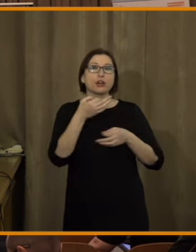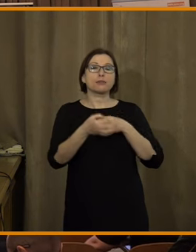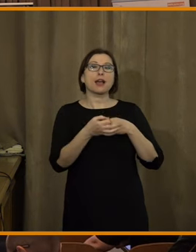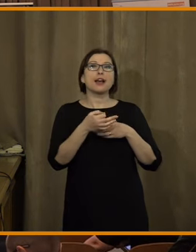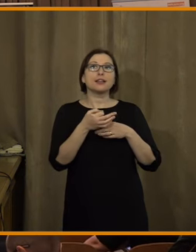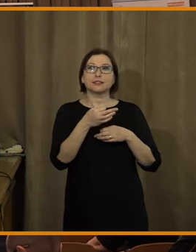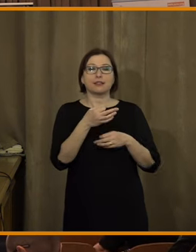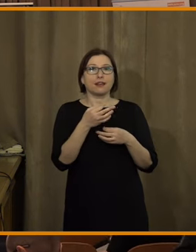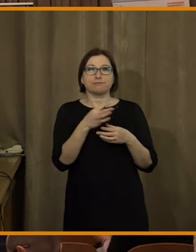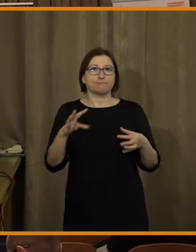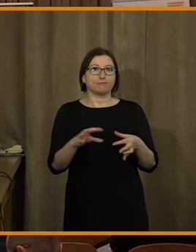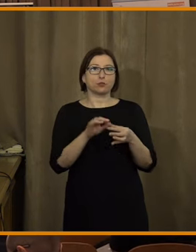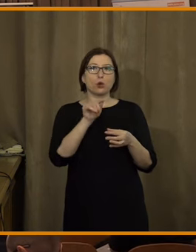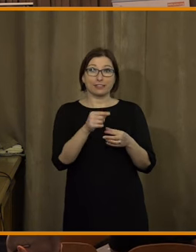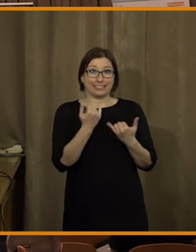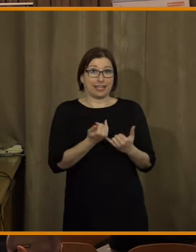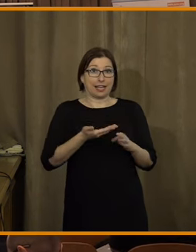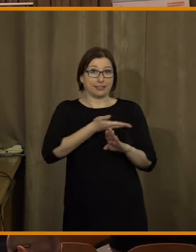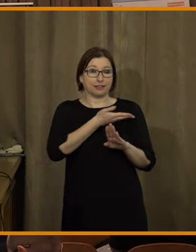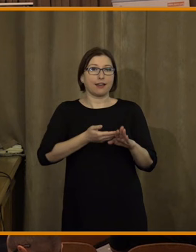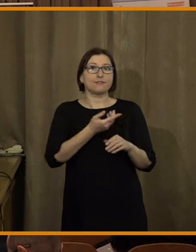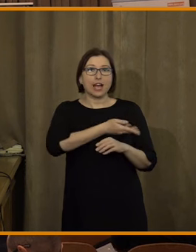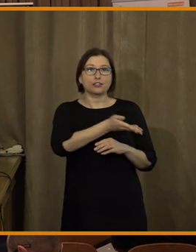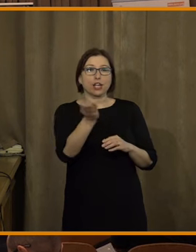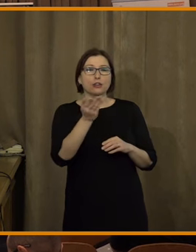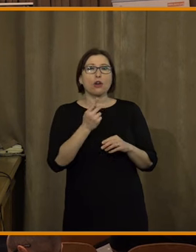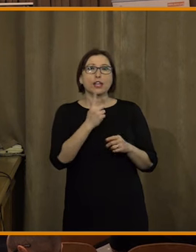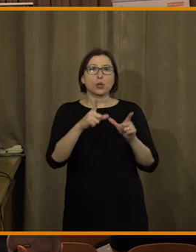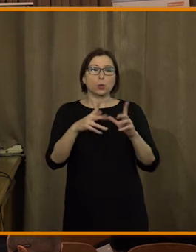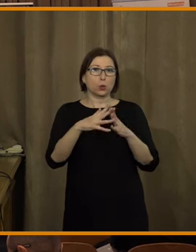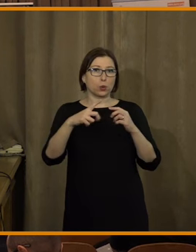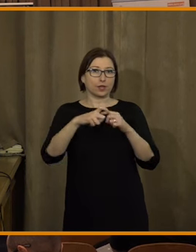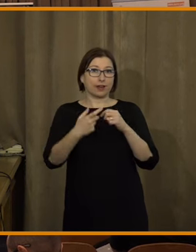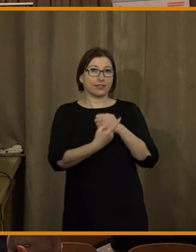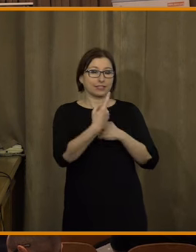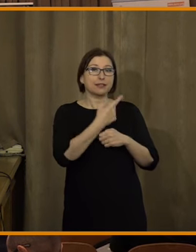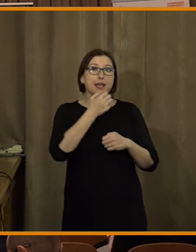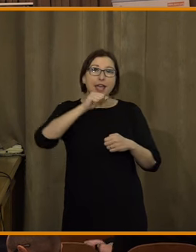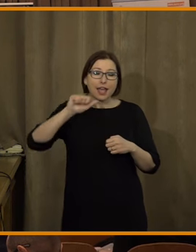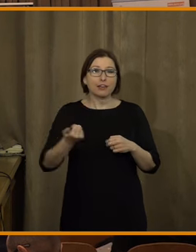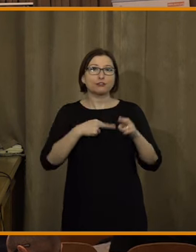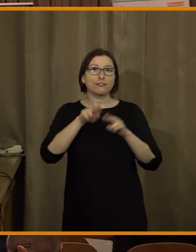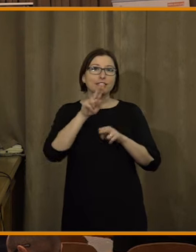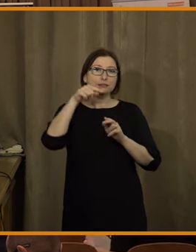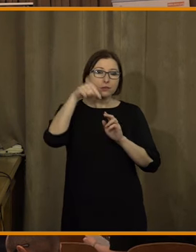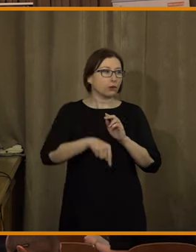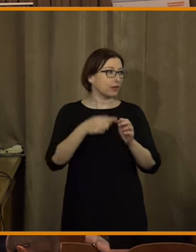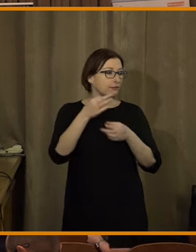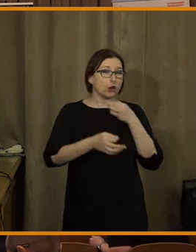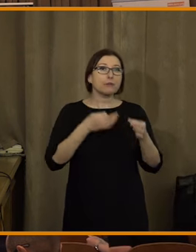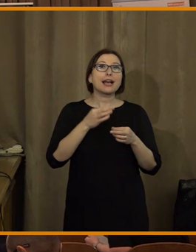nad rámec těch, které zatím jsme zveřejnili na stránkách juridika, Remédia, tak Hinek